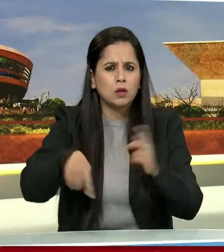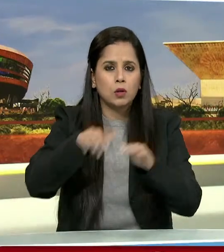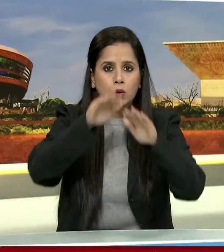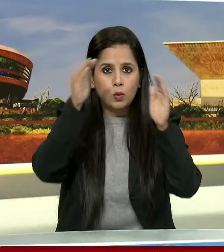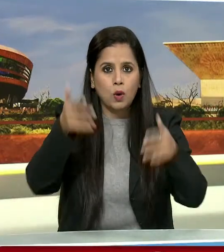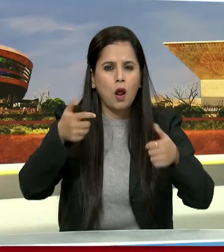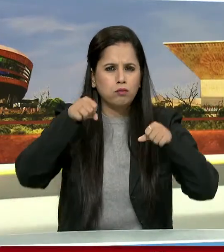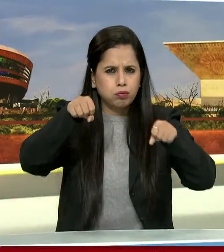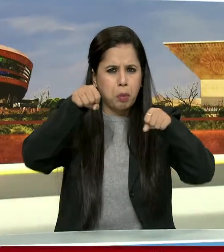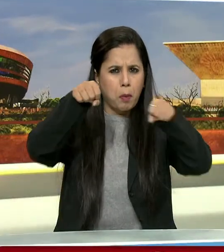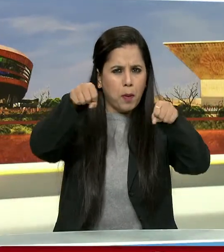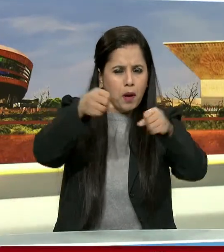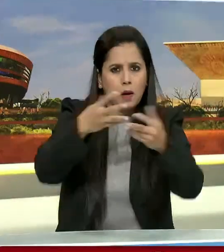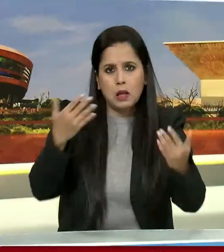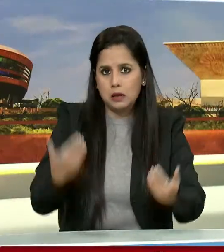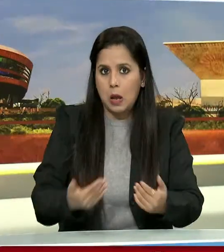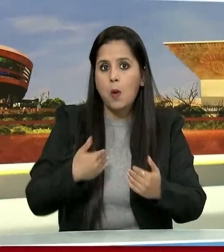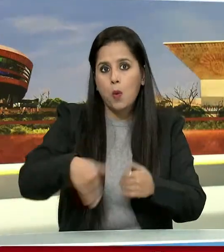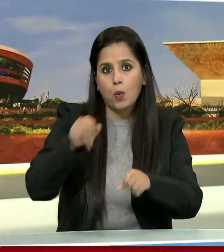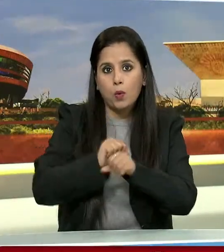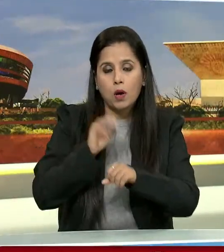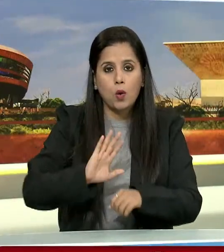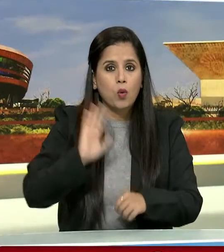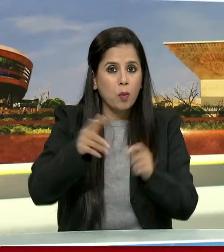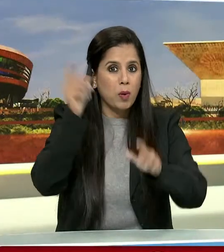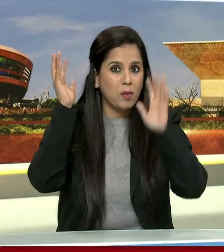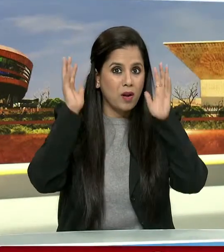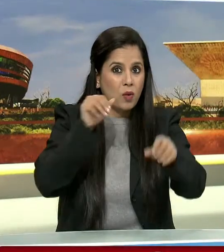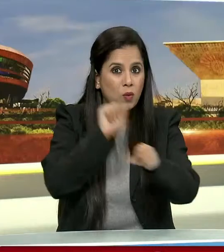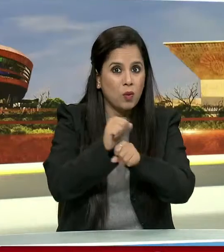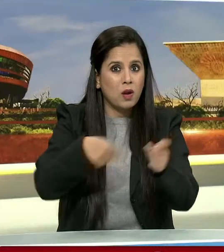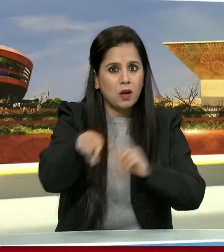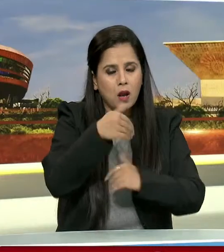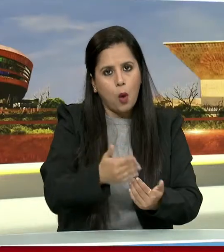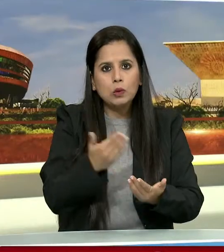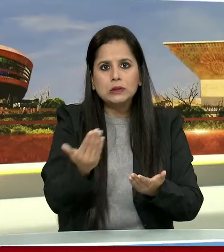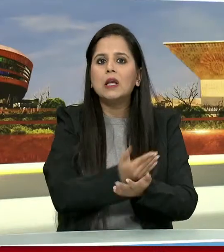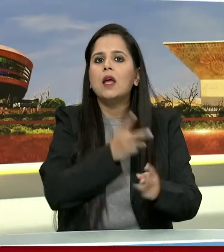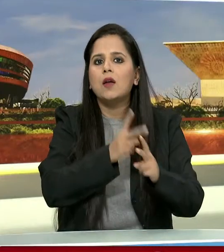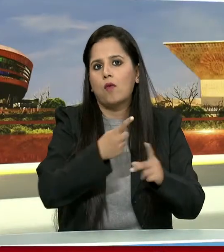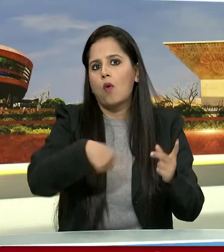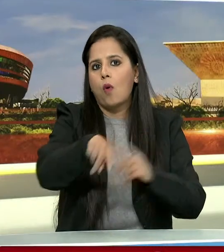वर्टिकल ड्रिलिंग का काम जारी सभी श्रम वीर हैं सुरक्षित